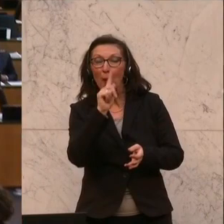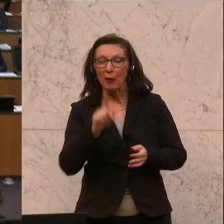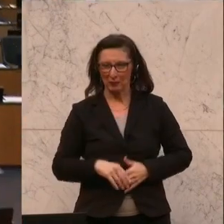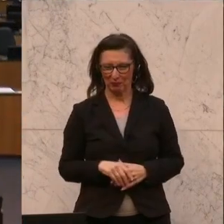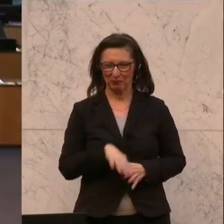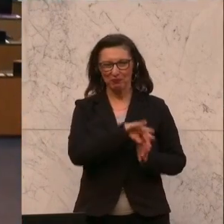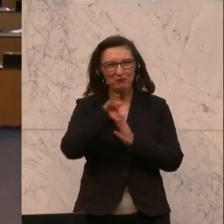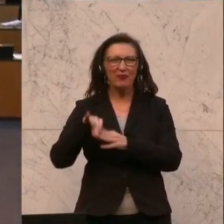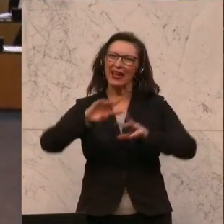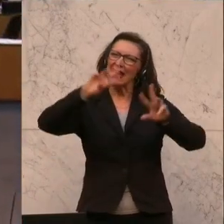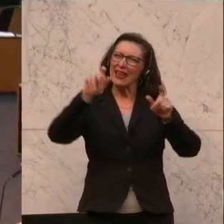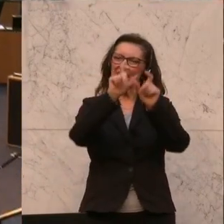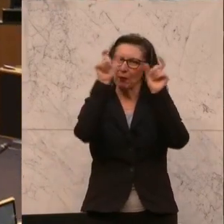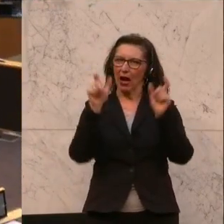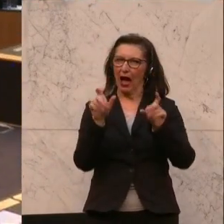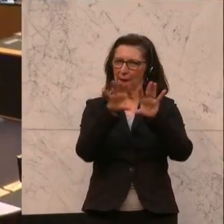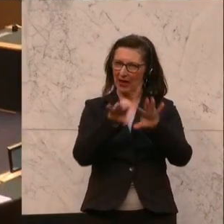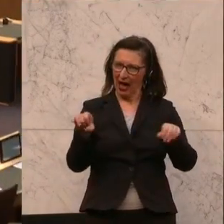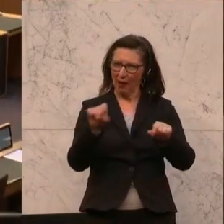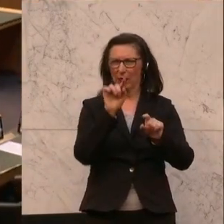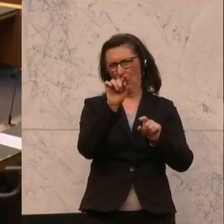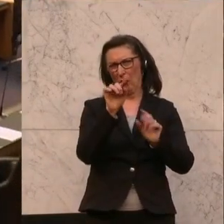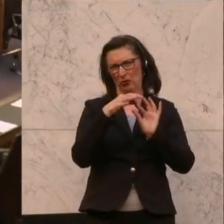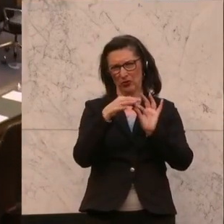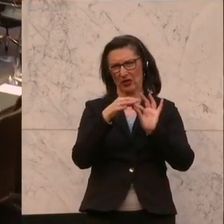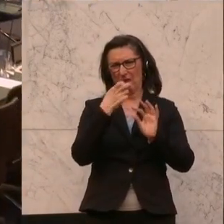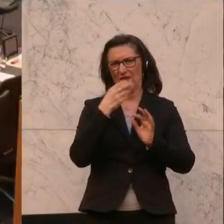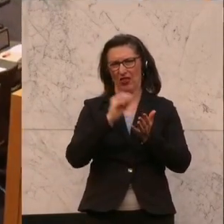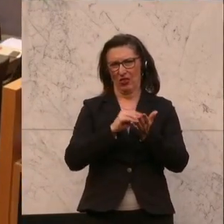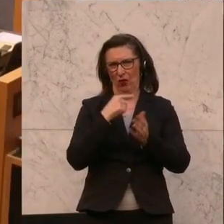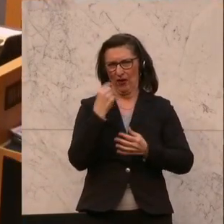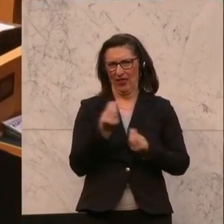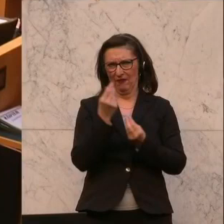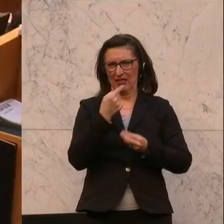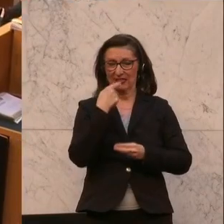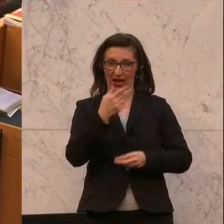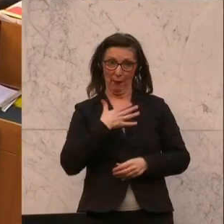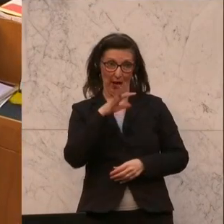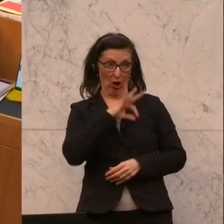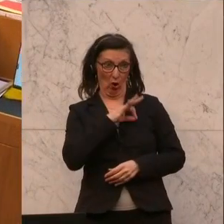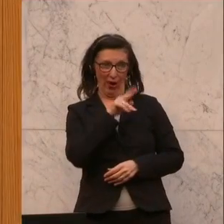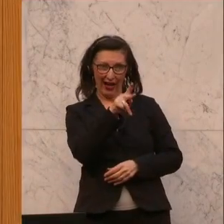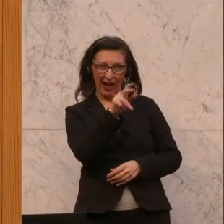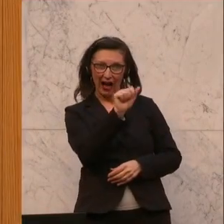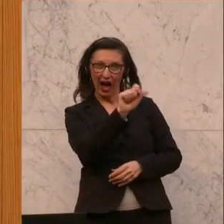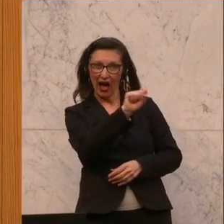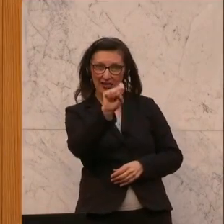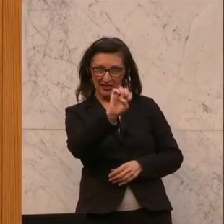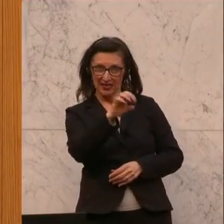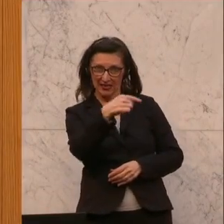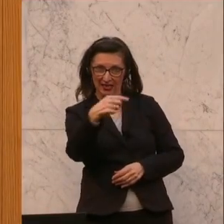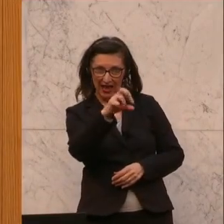Rahmenabkommen noch mal zu Wort melden und möchte noch auf meinen Kollegen Axel Kassecker kurz zu sprechen kommen. Die